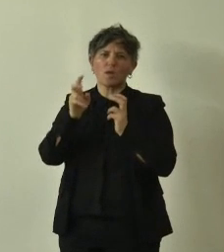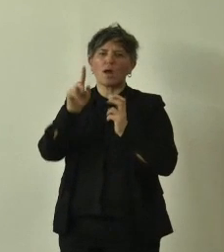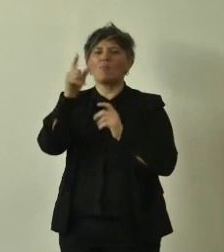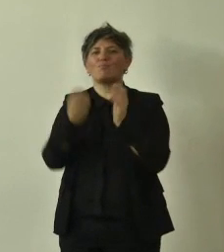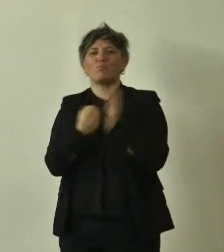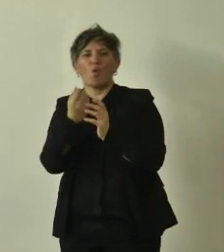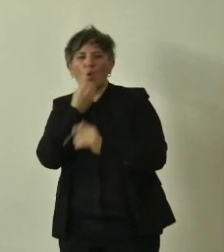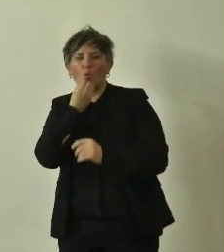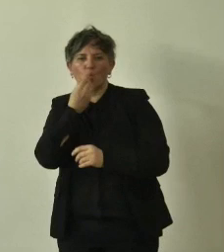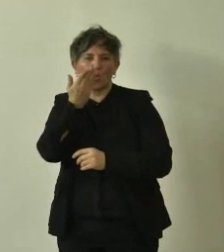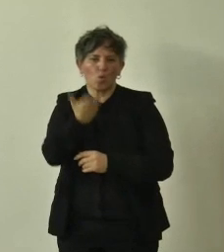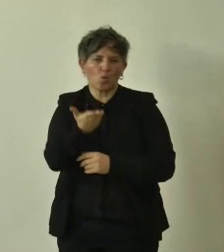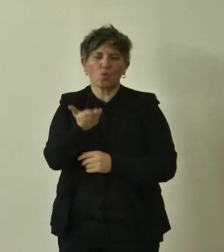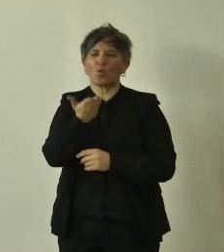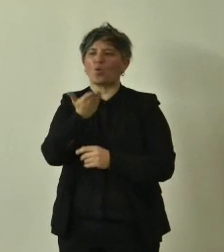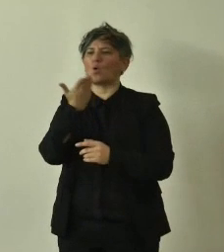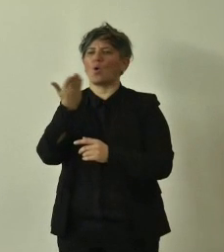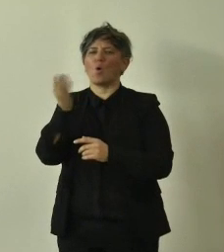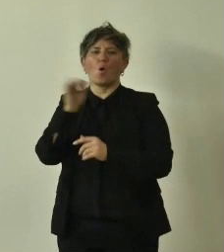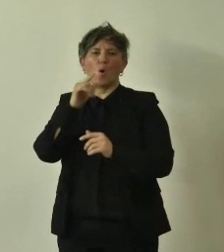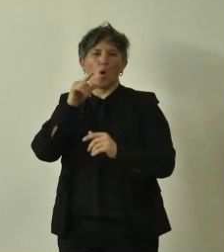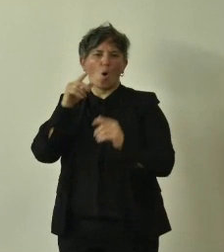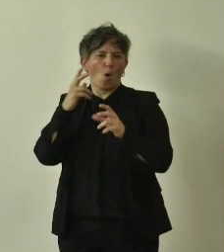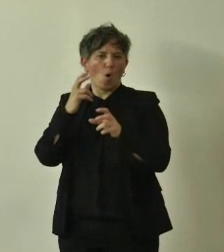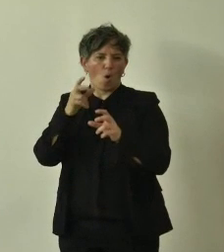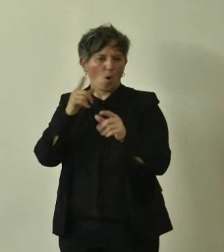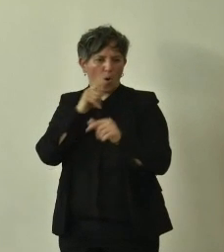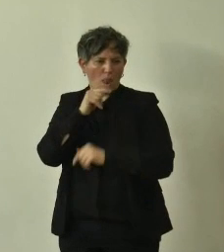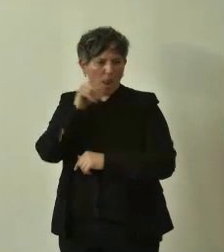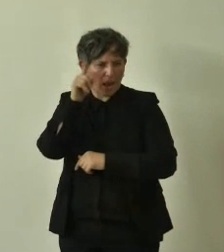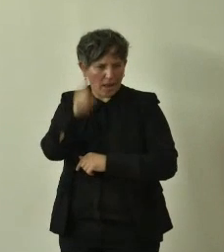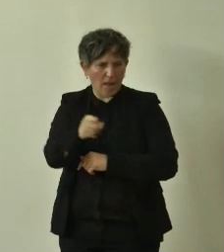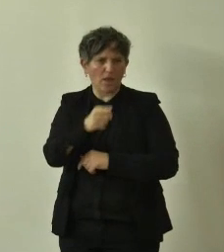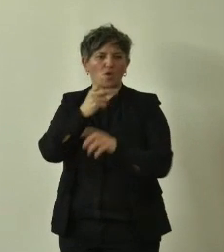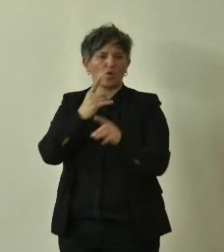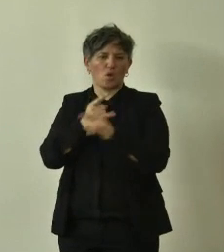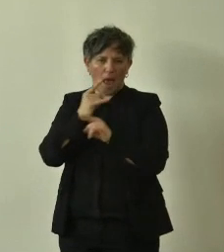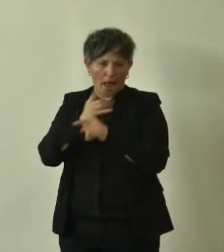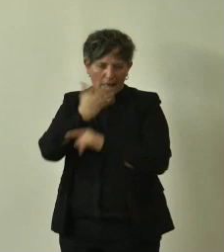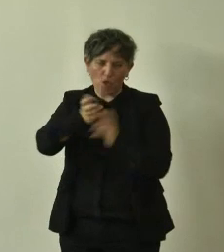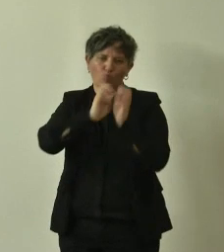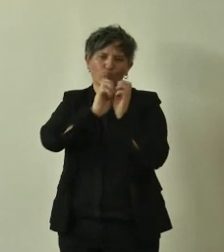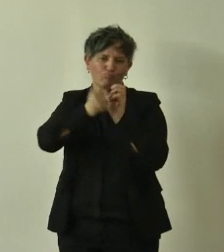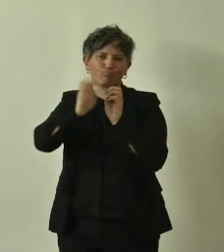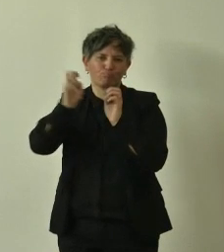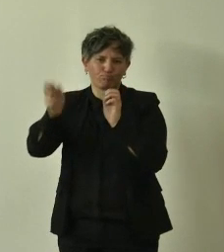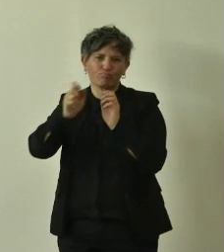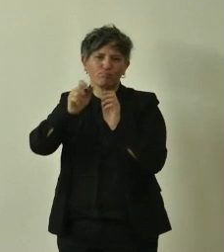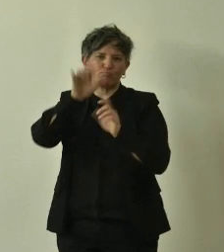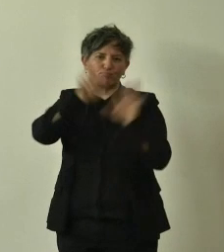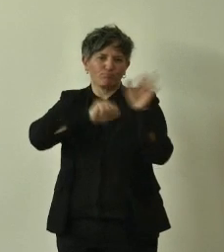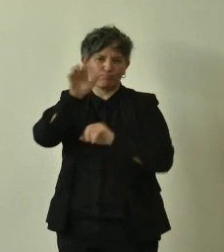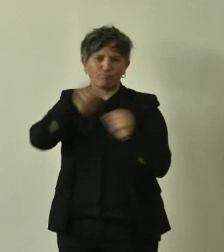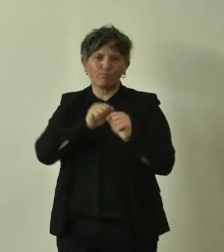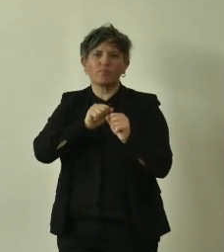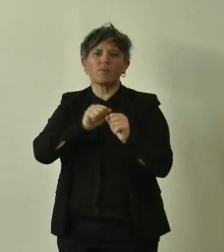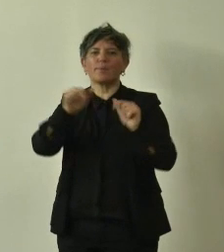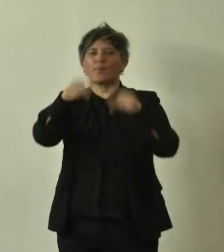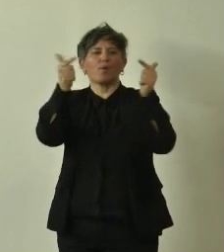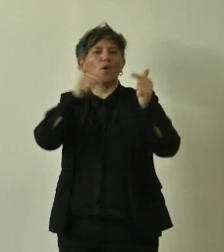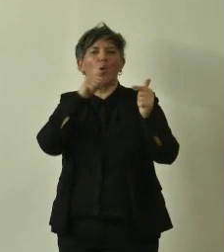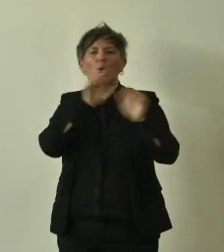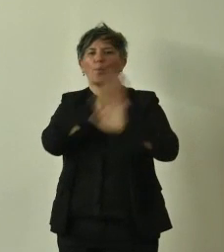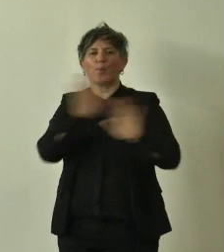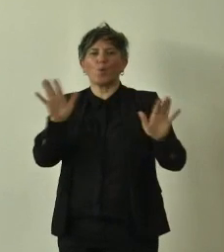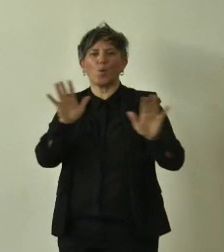alimentari o di altra natura, legname, per ottenere dei servizi, diciamo, e nel momento in cui non ci servono più, molto